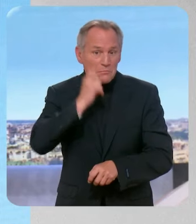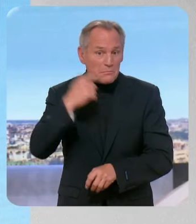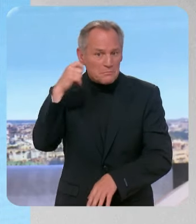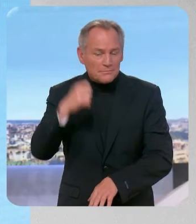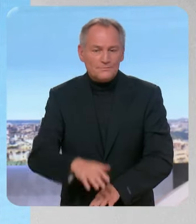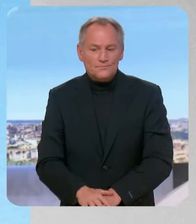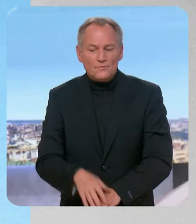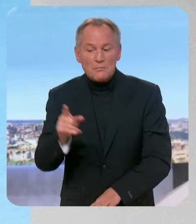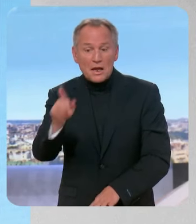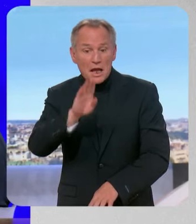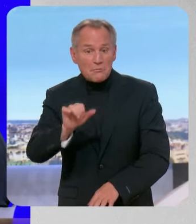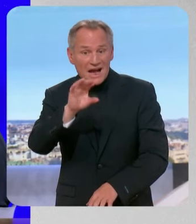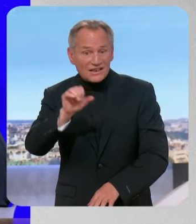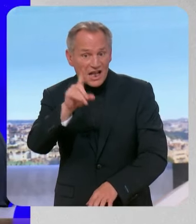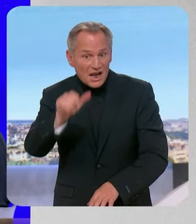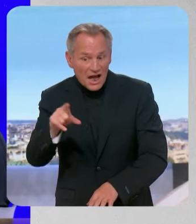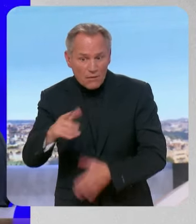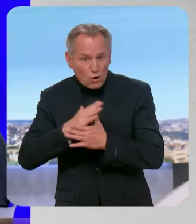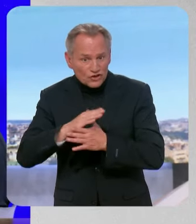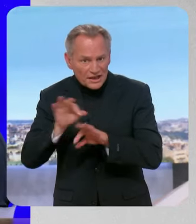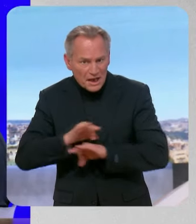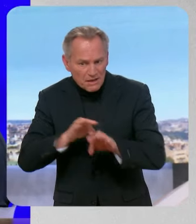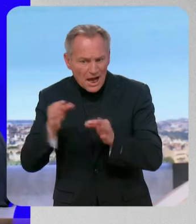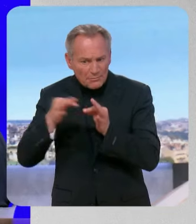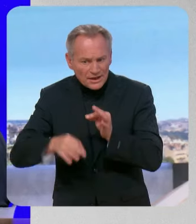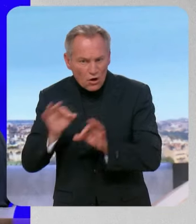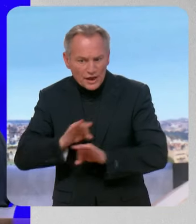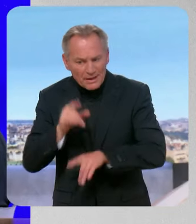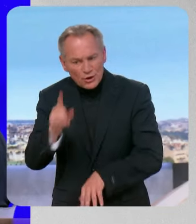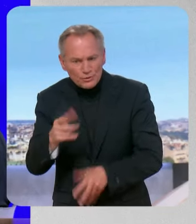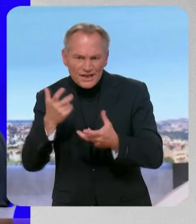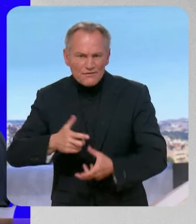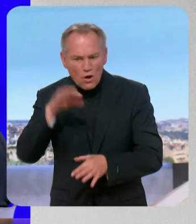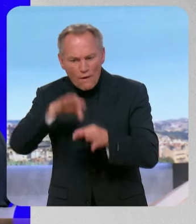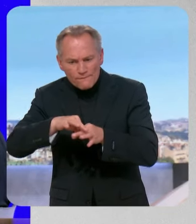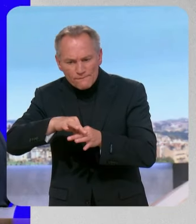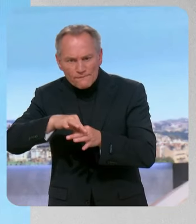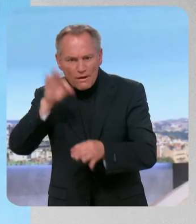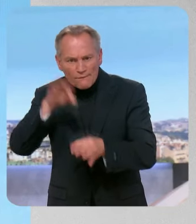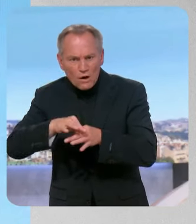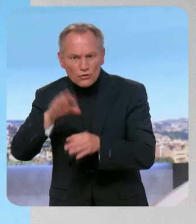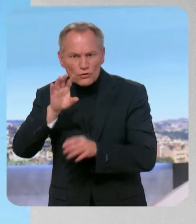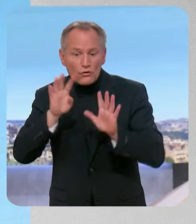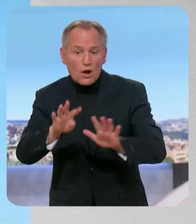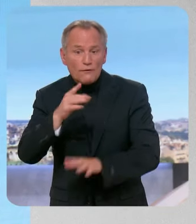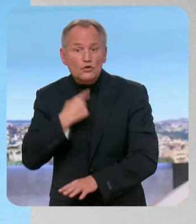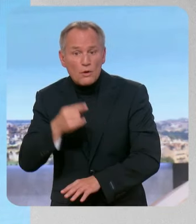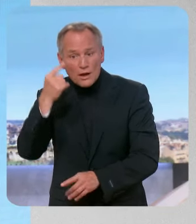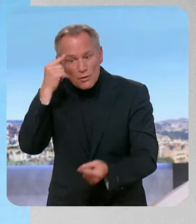Bardella. Il n'a pas de bilan, n pas de projet, donc il veut en faire un référendum anti-Macron. Il veut en faire une espèce de coalition des